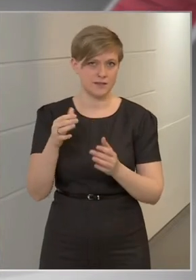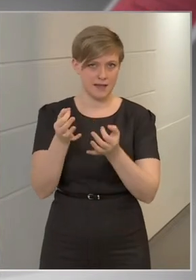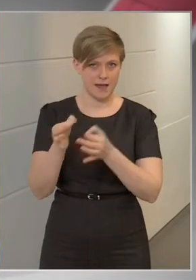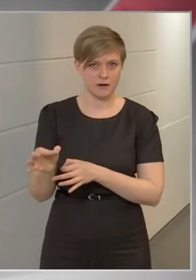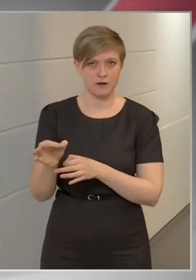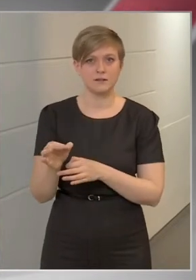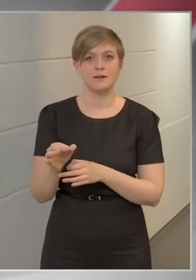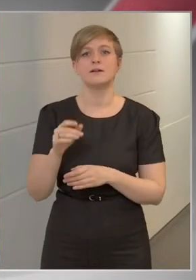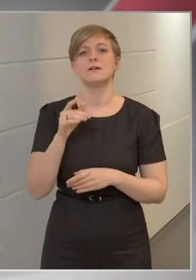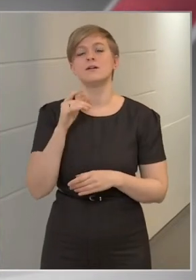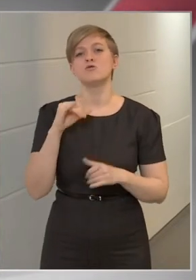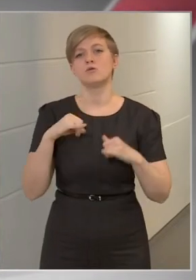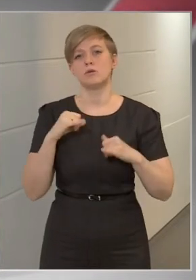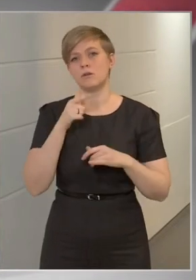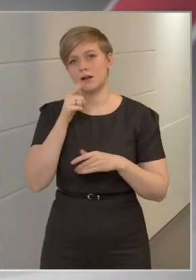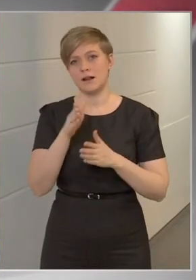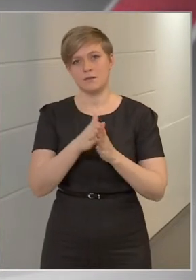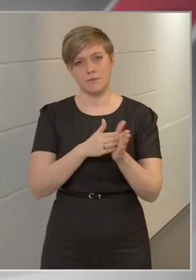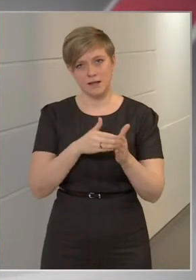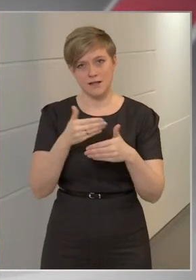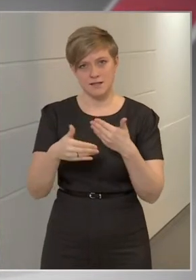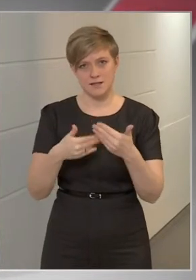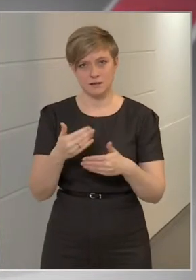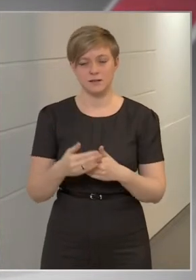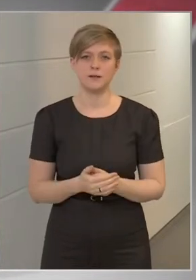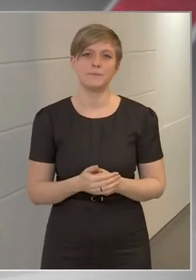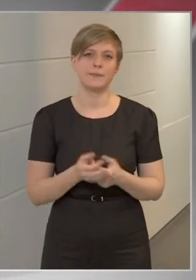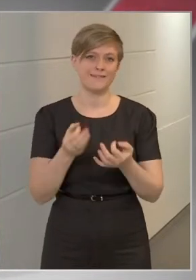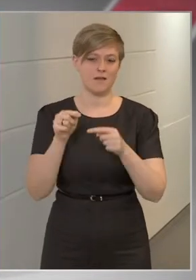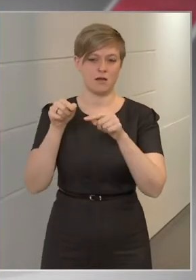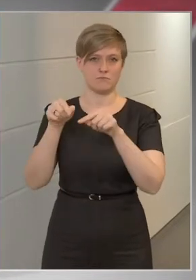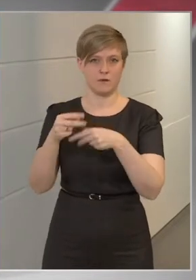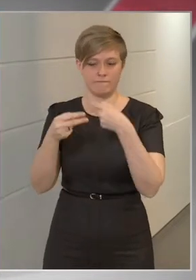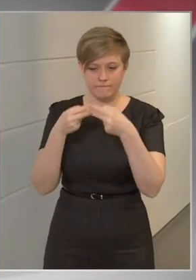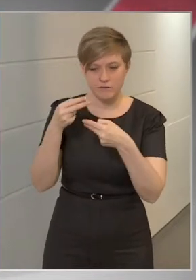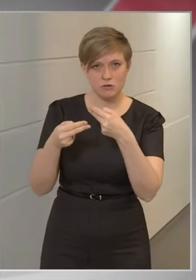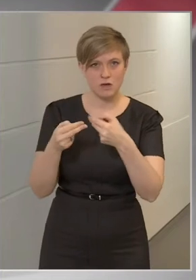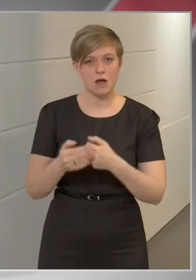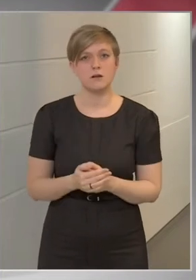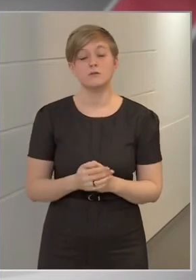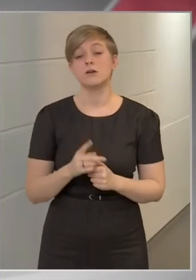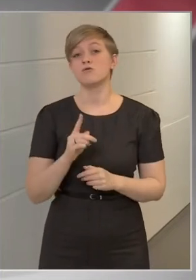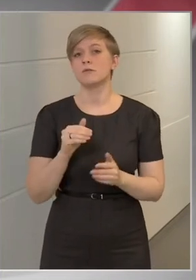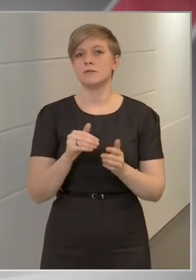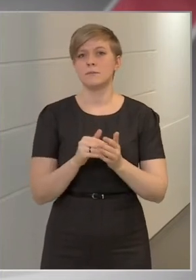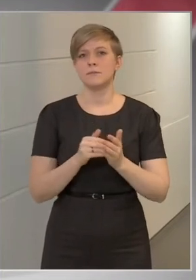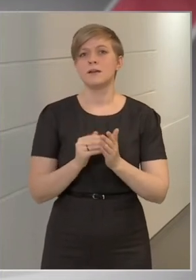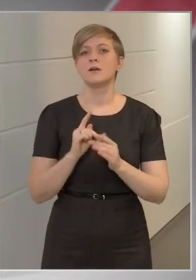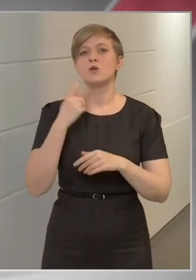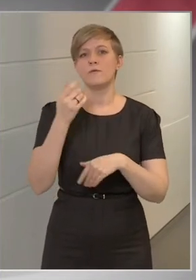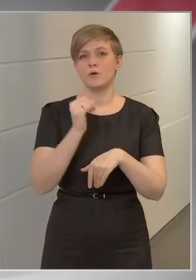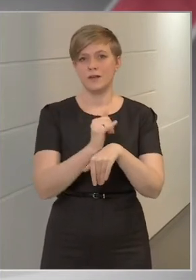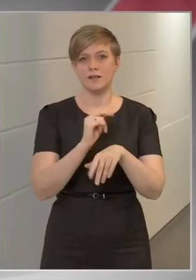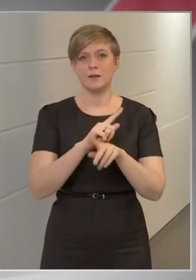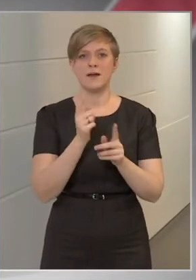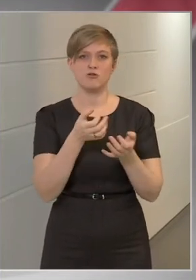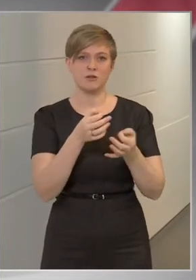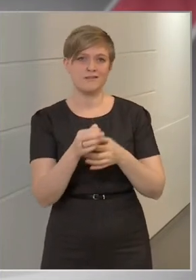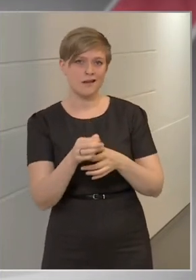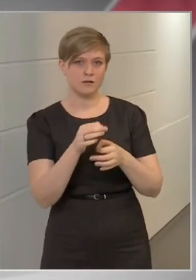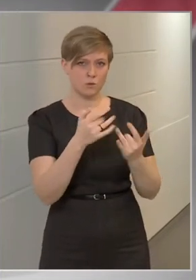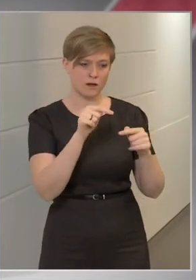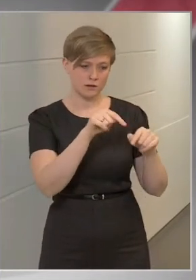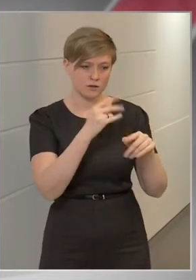fogják megkezdeni a vizsgálatot a gyárban, sőt még jövő héten egy másik gyártóhelyet is